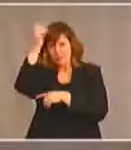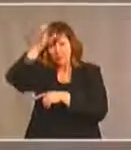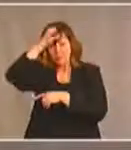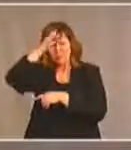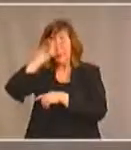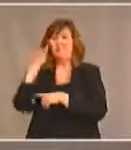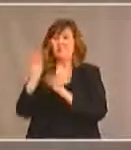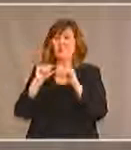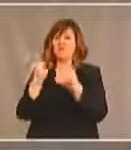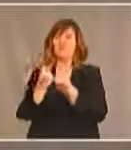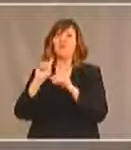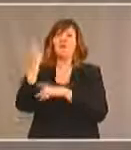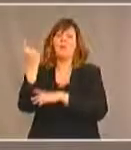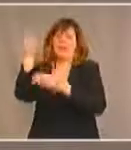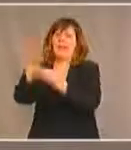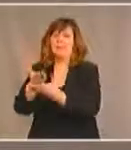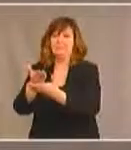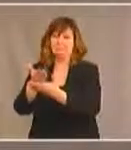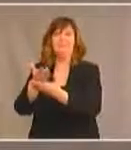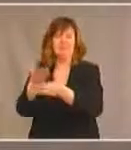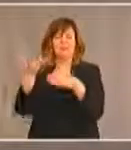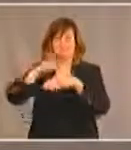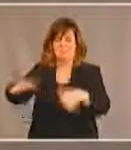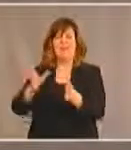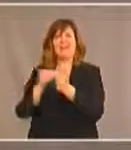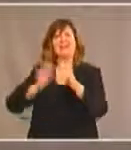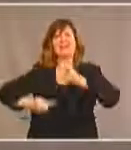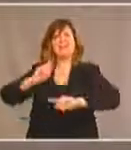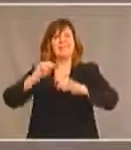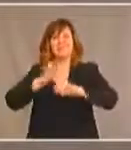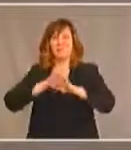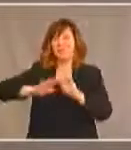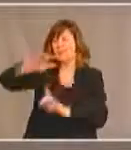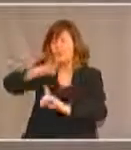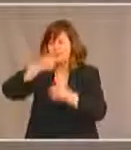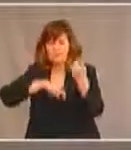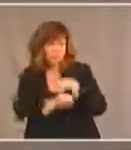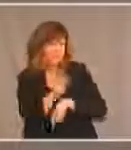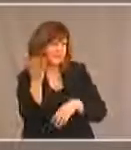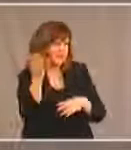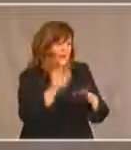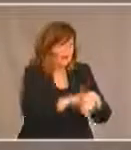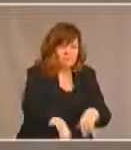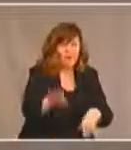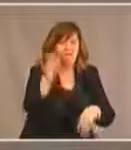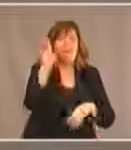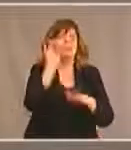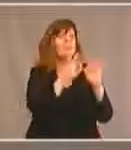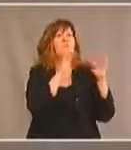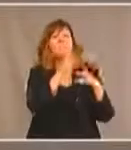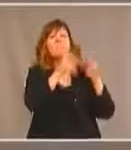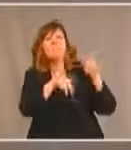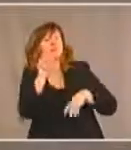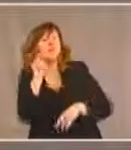répondent à une situation d'urgence qui concerne un enfant ou un membre de la famille qui est sourd qu'ils puissent